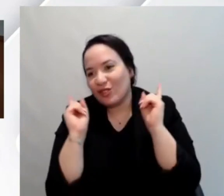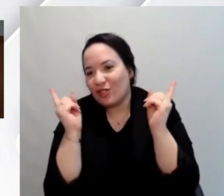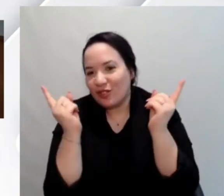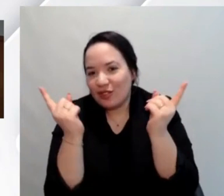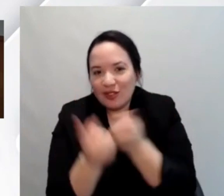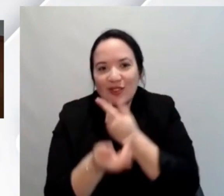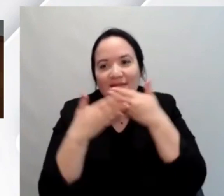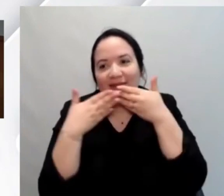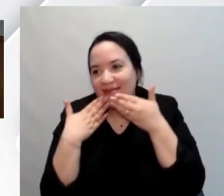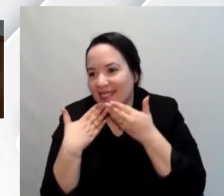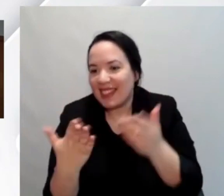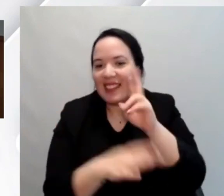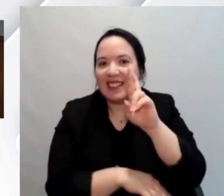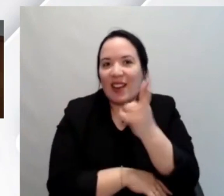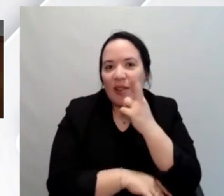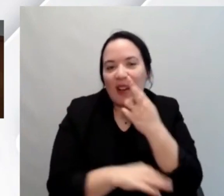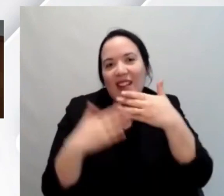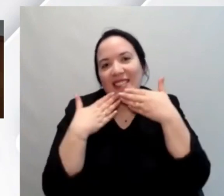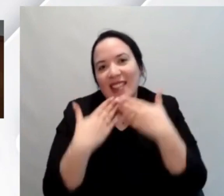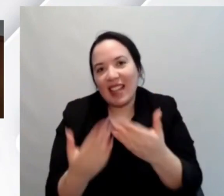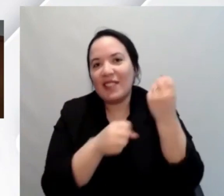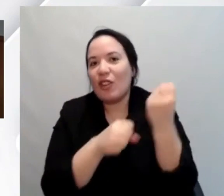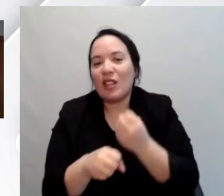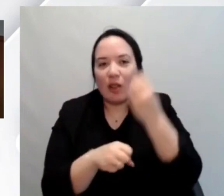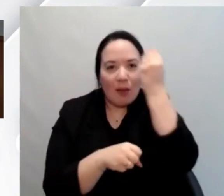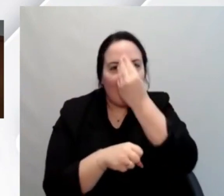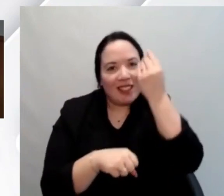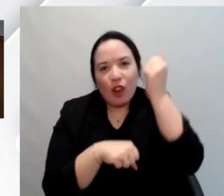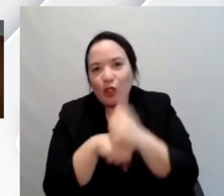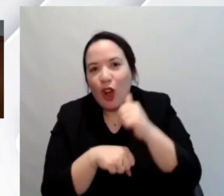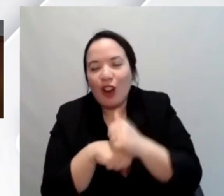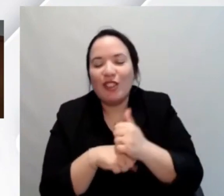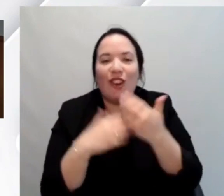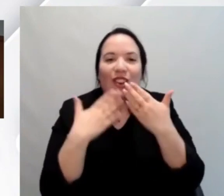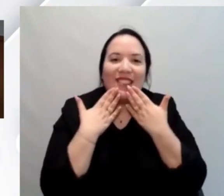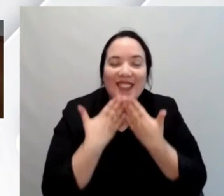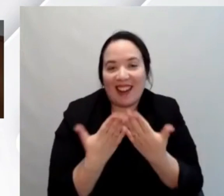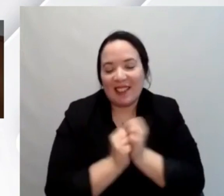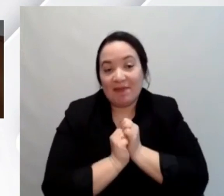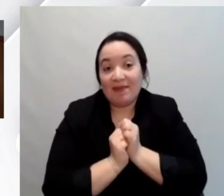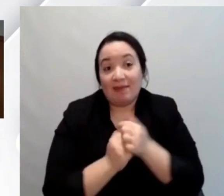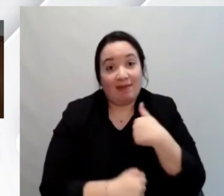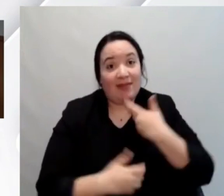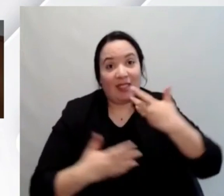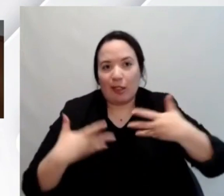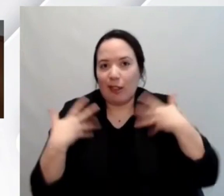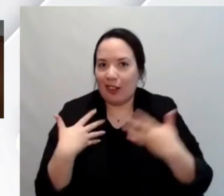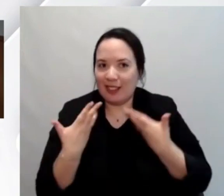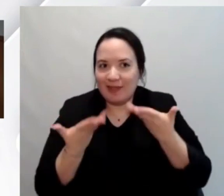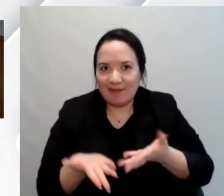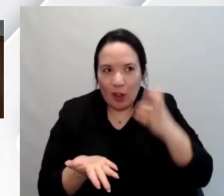Roberto grazie alla fondazione Pensiero Solido per me è un piacere un onore essere qua oggi